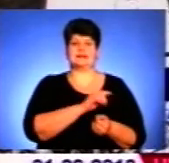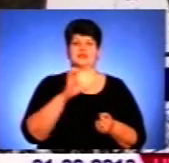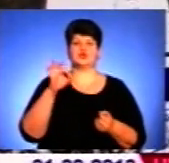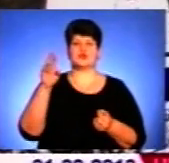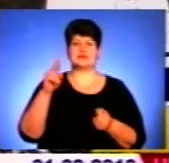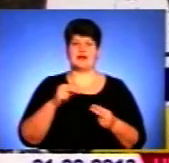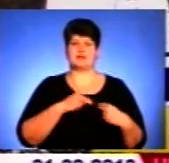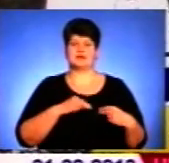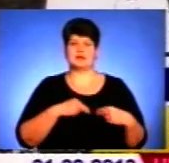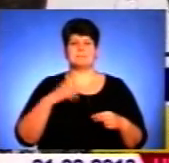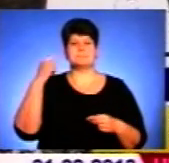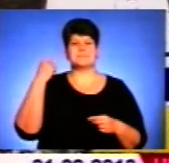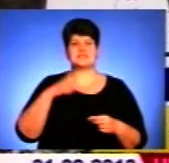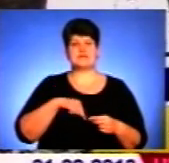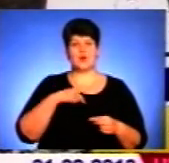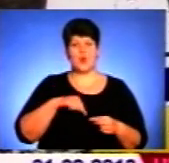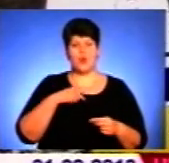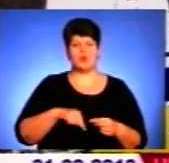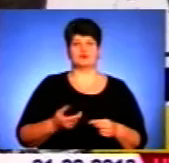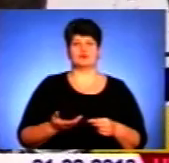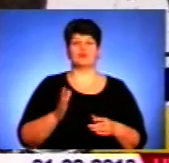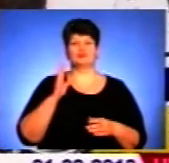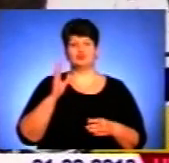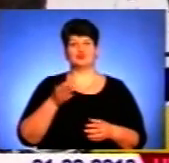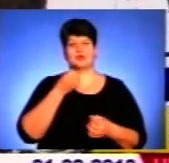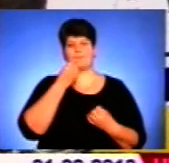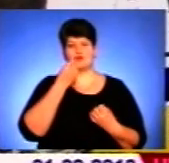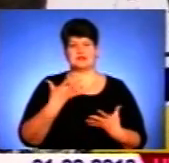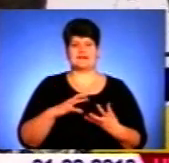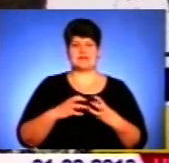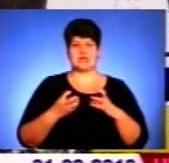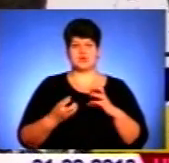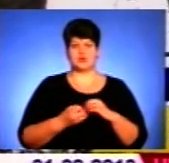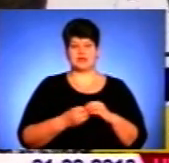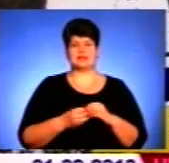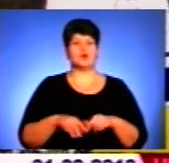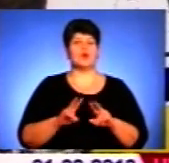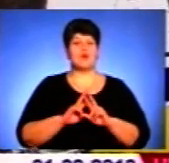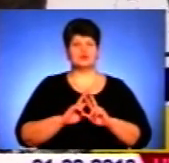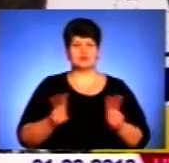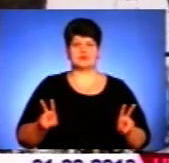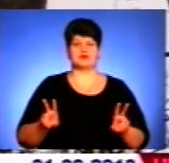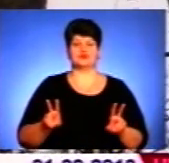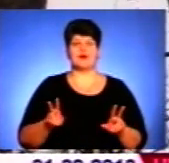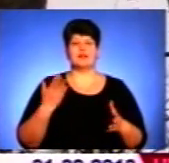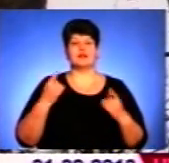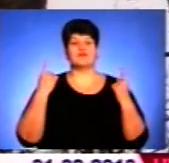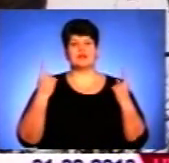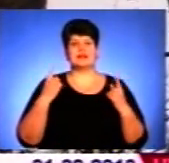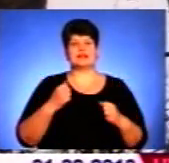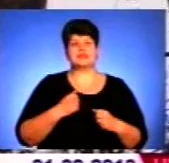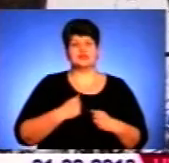працівників, психологів. І, звичайно, буде позитивний результат. Це однозначно. Але, на превеликий жаль,